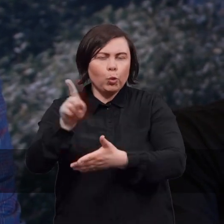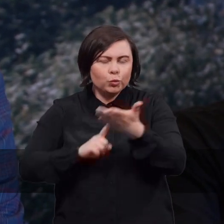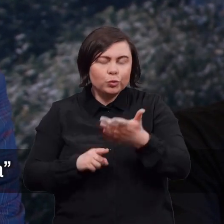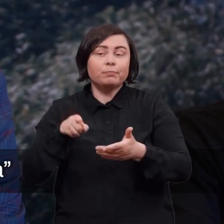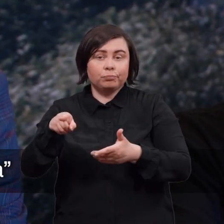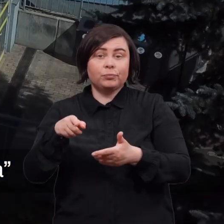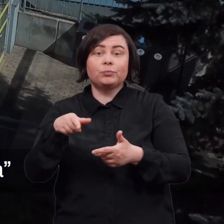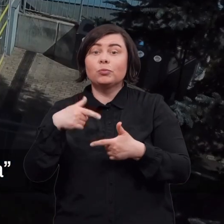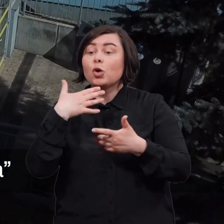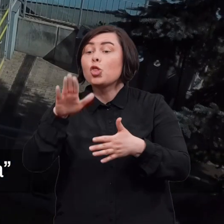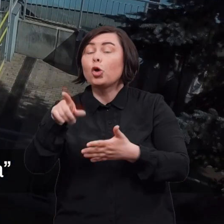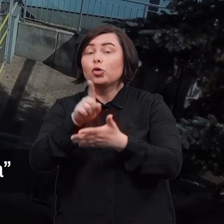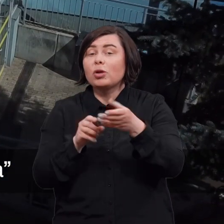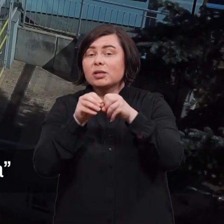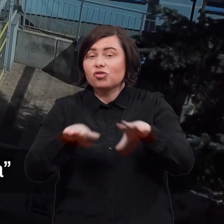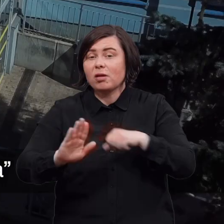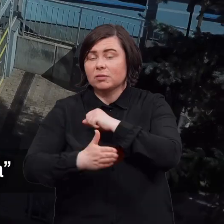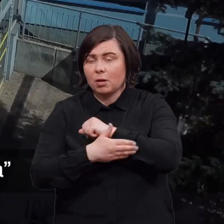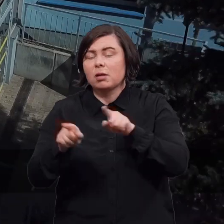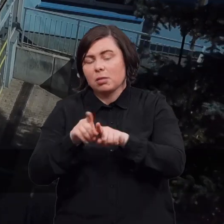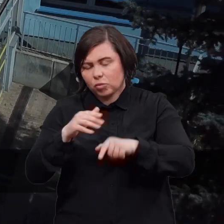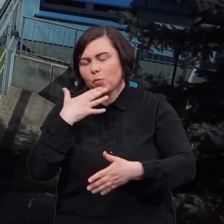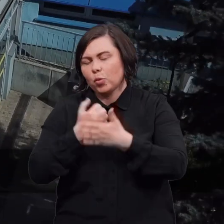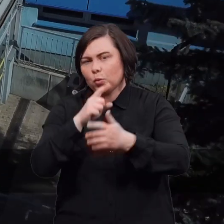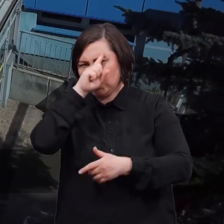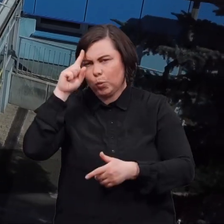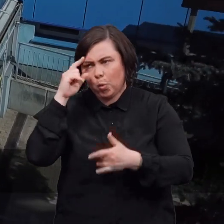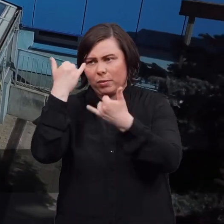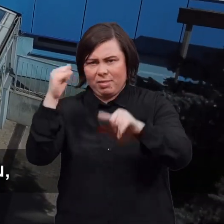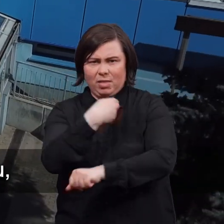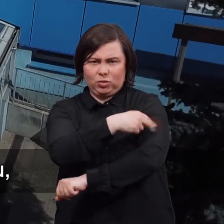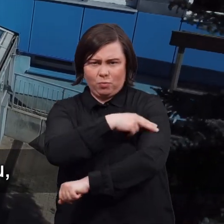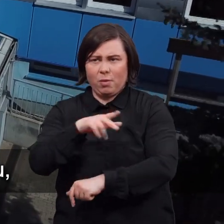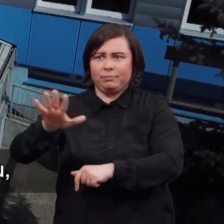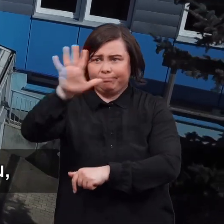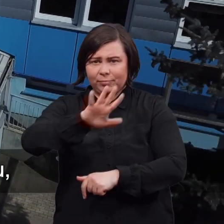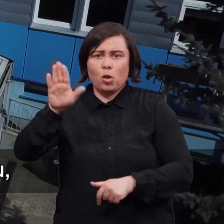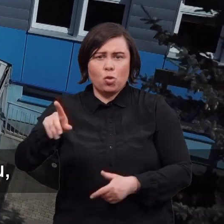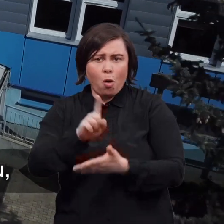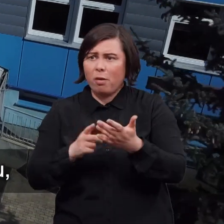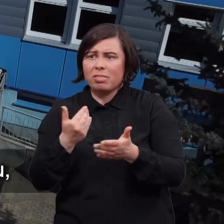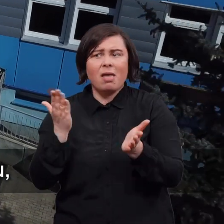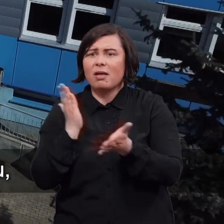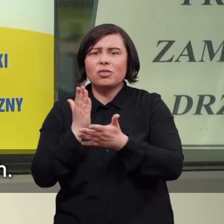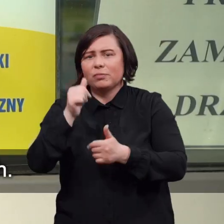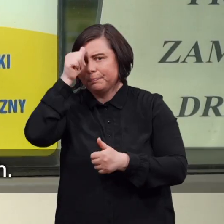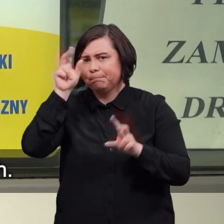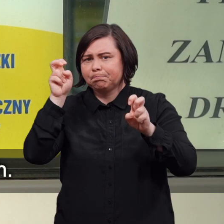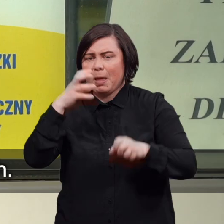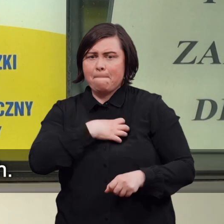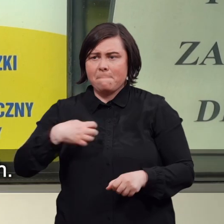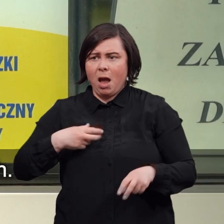dolnośląskiego zaznacza, że z dolnośląskiej sieci wsparcia będą mogli także skorzystać pacjenci innych szpitali na Dolnym Śląsku,